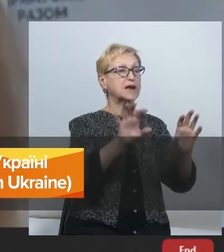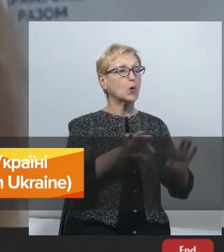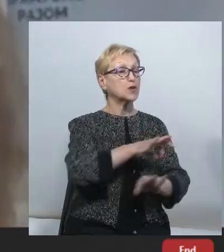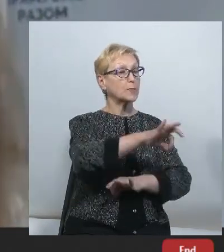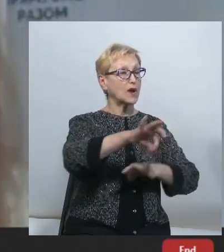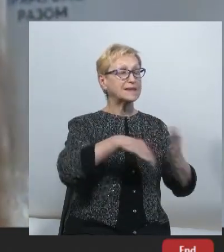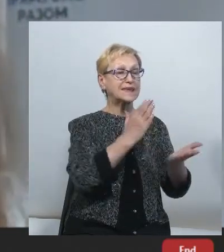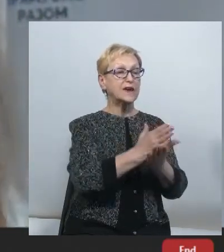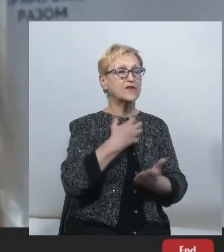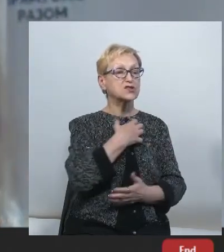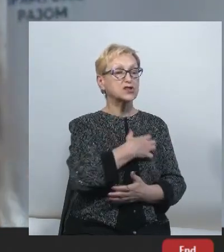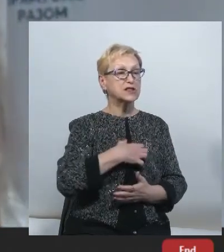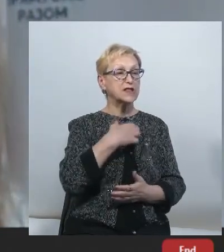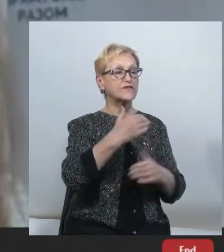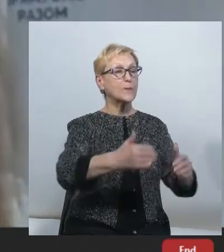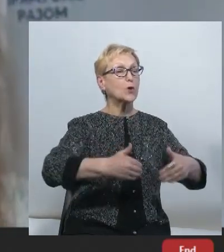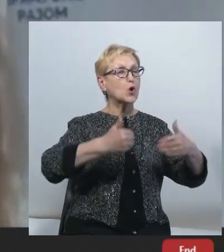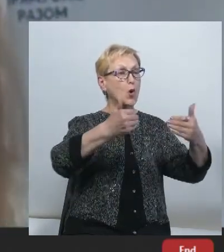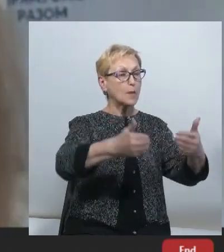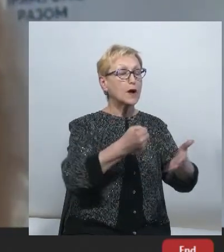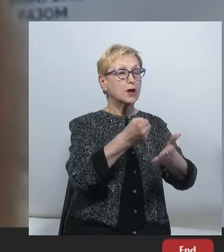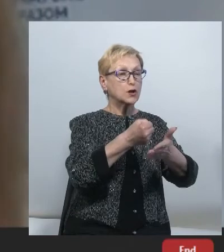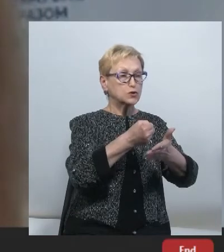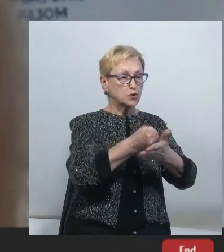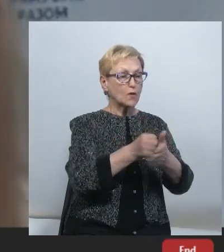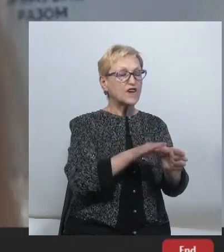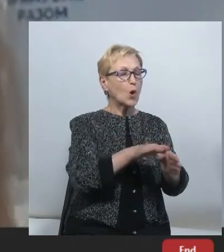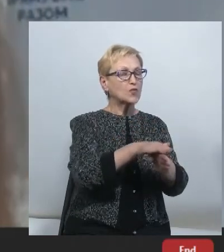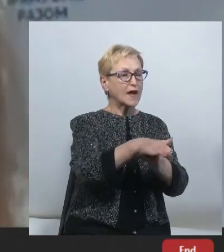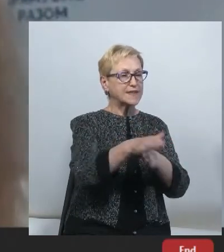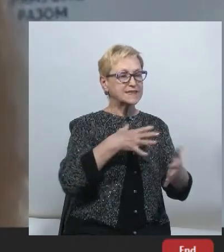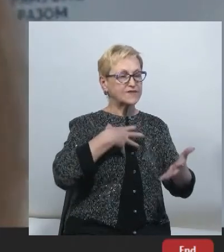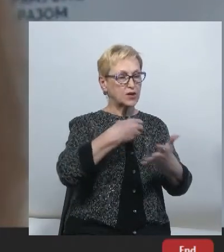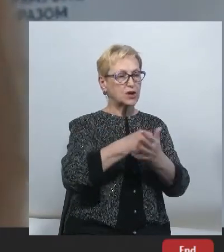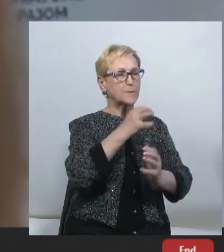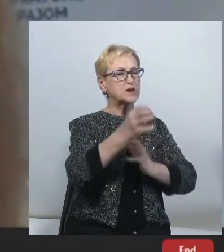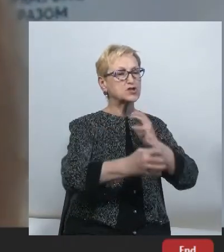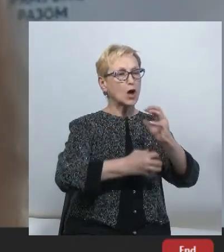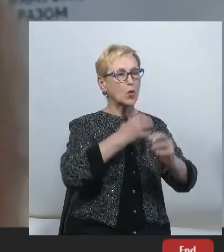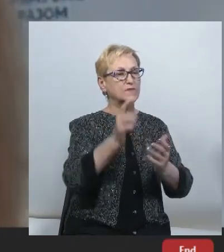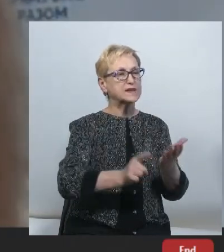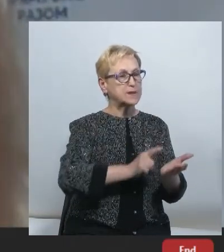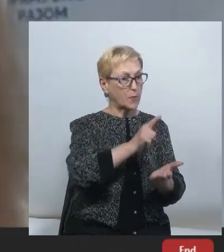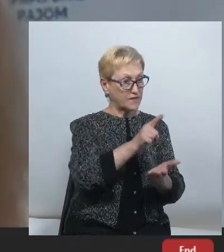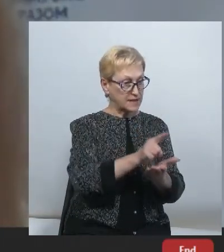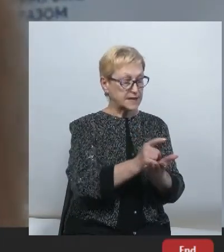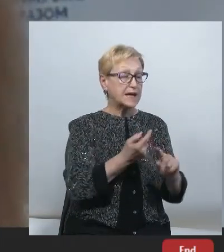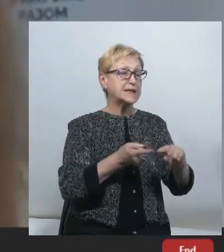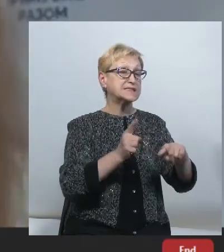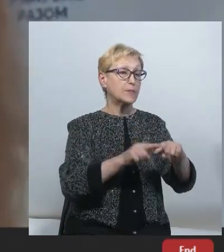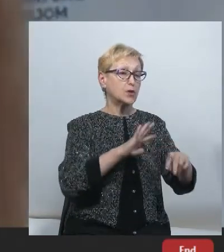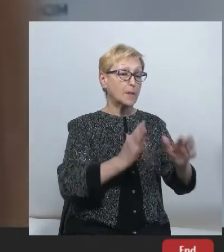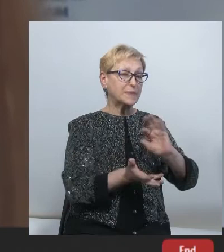важливим кроком до виконання Україною своїх міжнародних зобов'язань. І це повідомлення було підтримано низкою